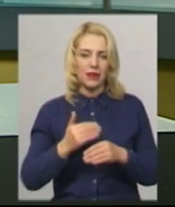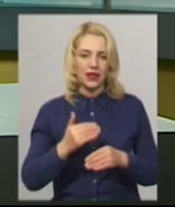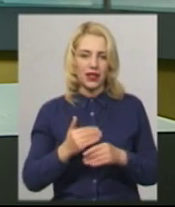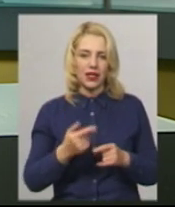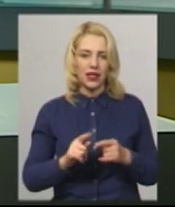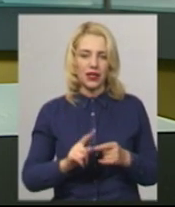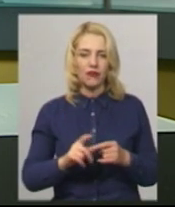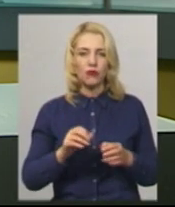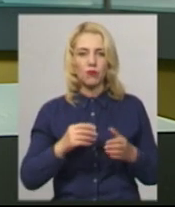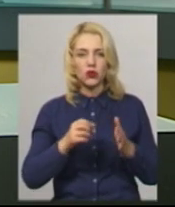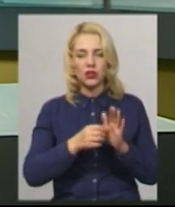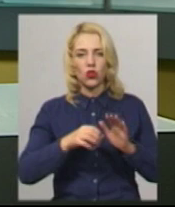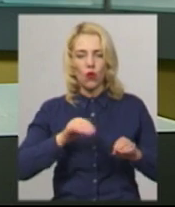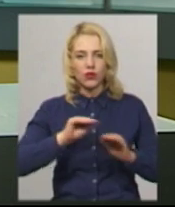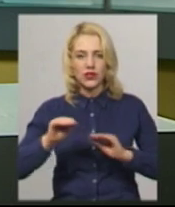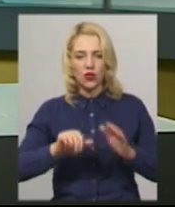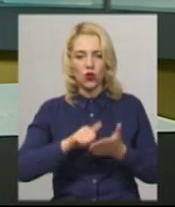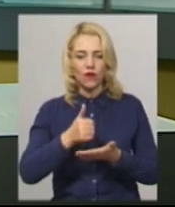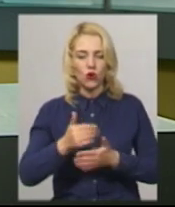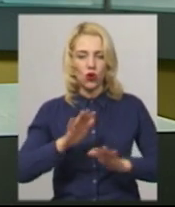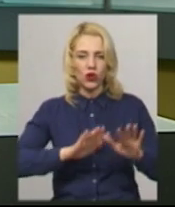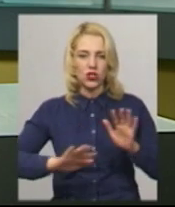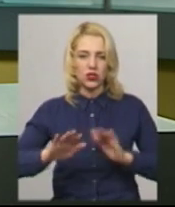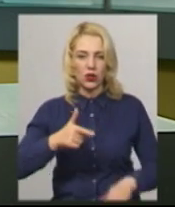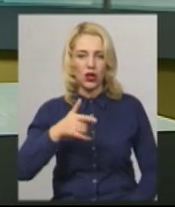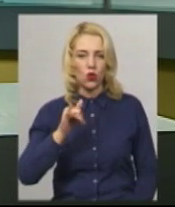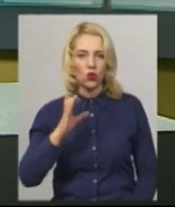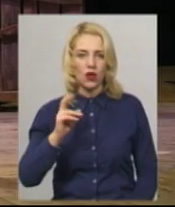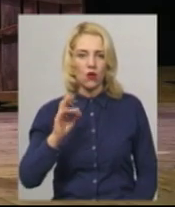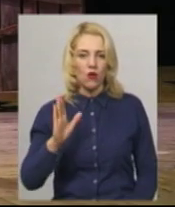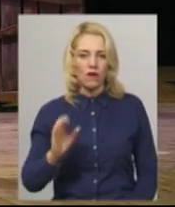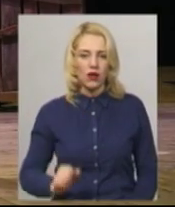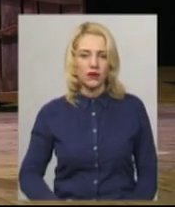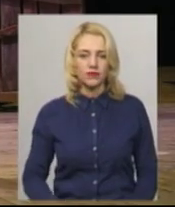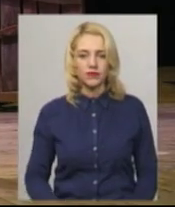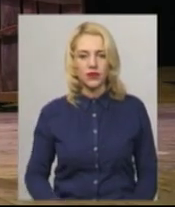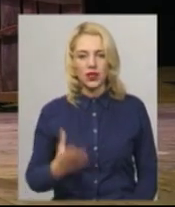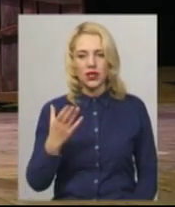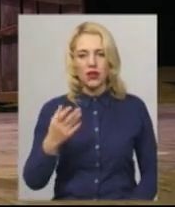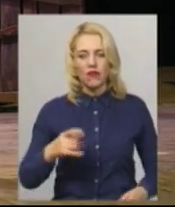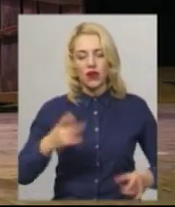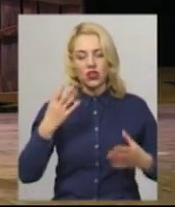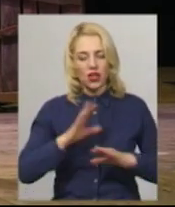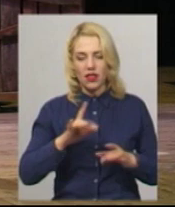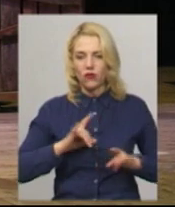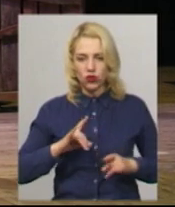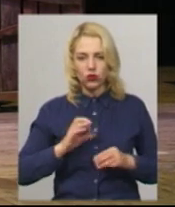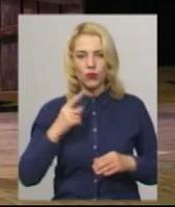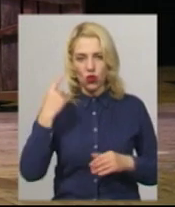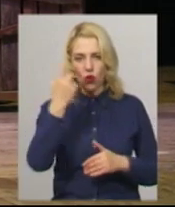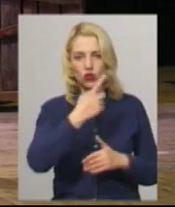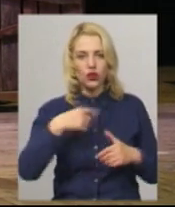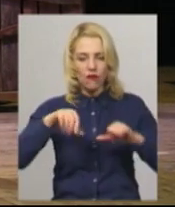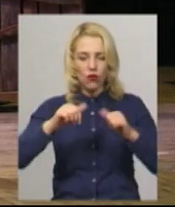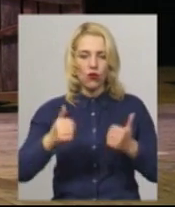Тевель» у постановці головного режисера театру Дмитра Гусакова. Ще не в костюмах, але в образі. На сцені оболу муздам